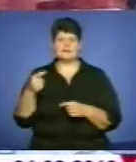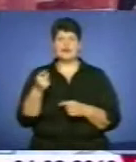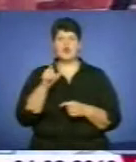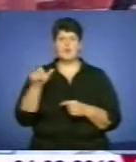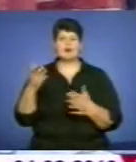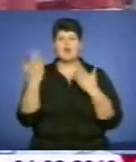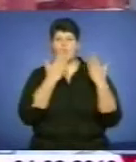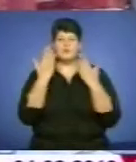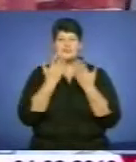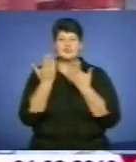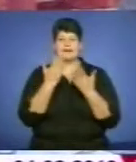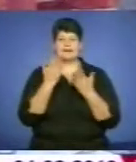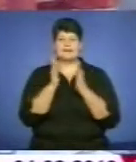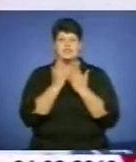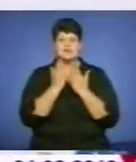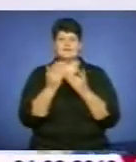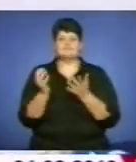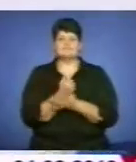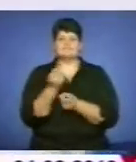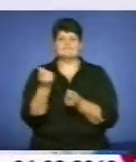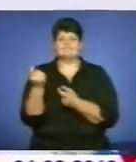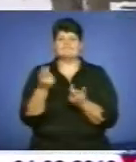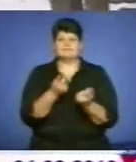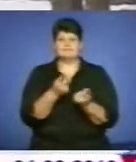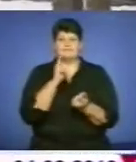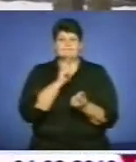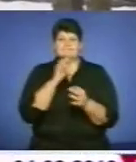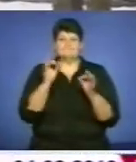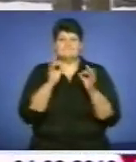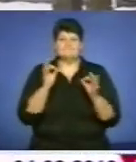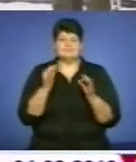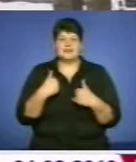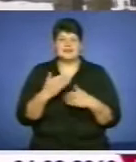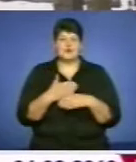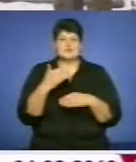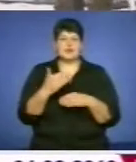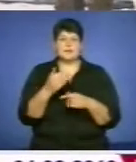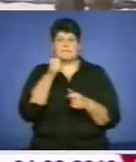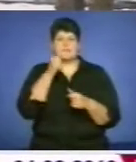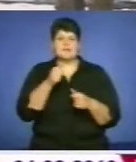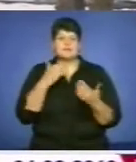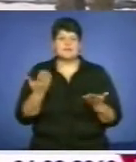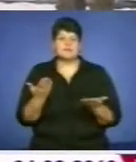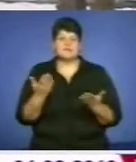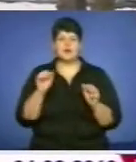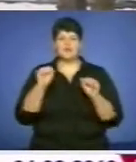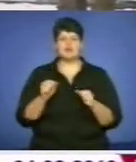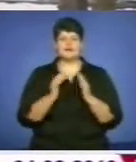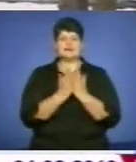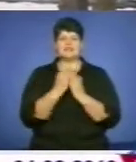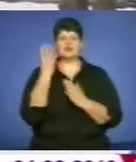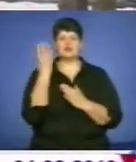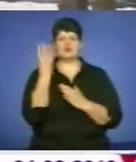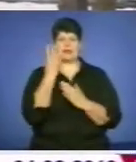читати книги, ми знайшли небагато. Поки місць нічого. Я за останній місяць книжок 4 прочитав.